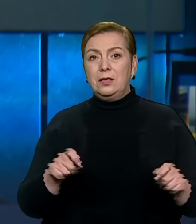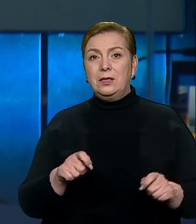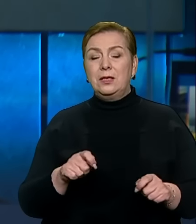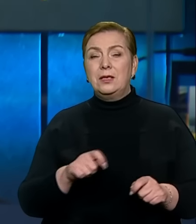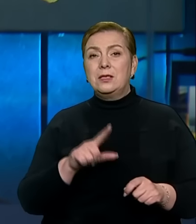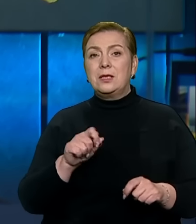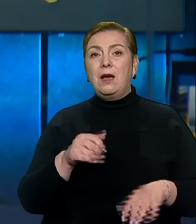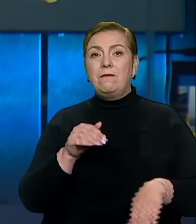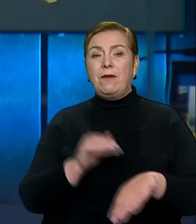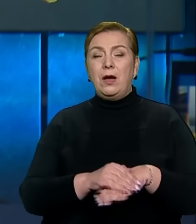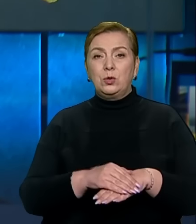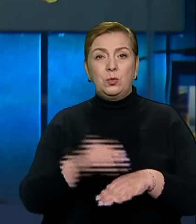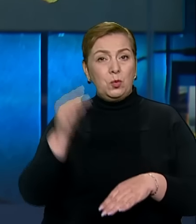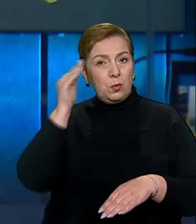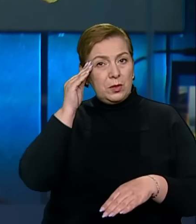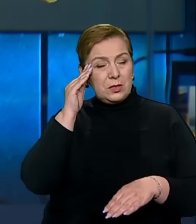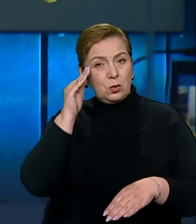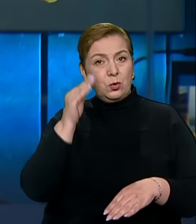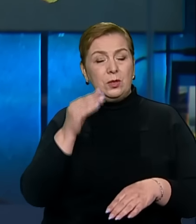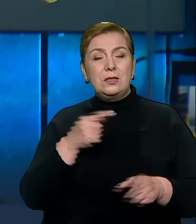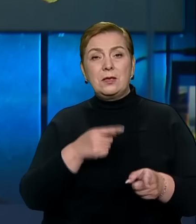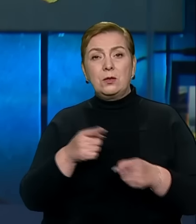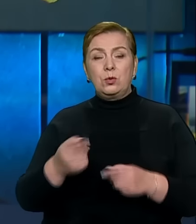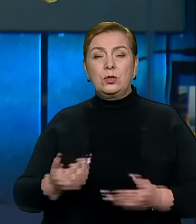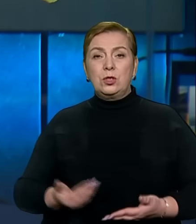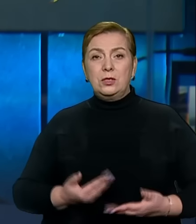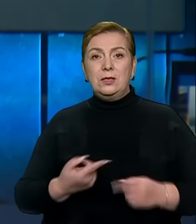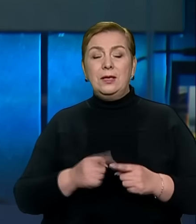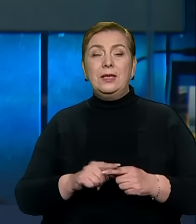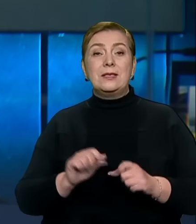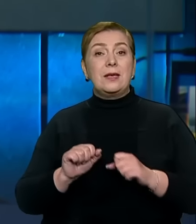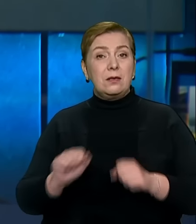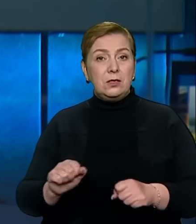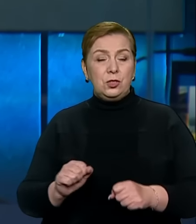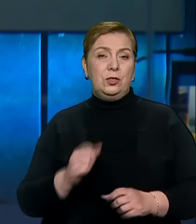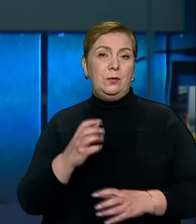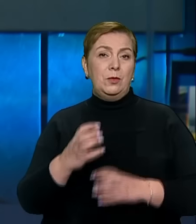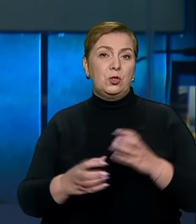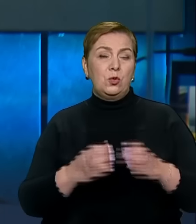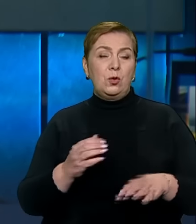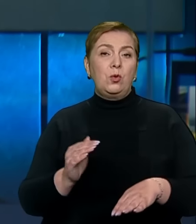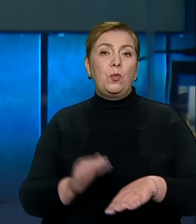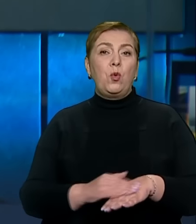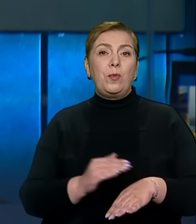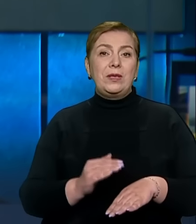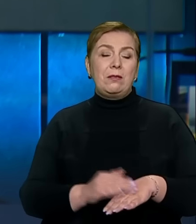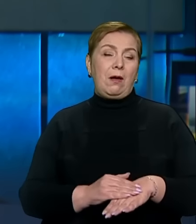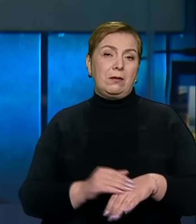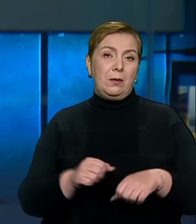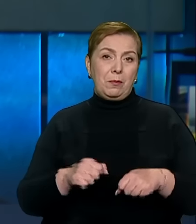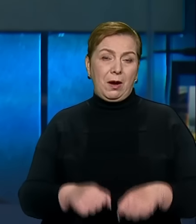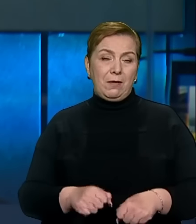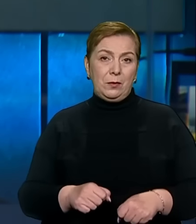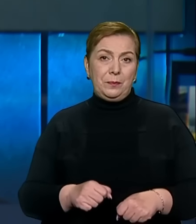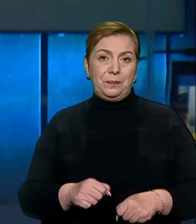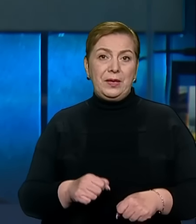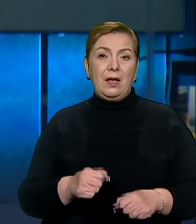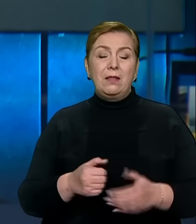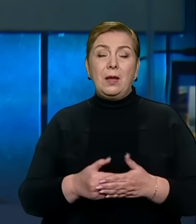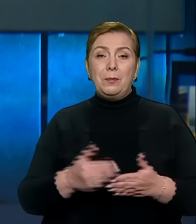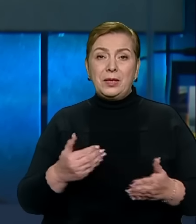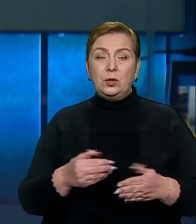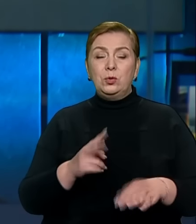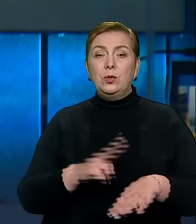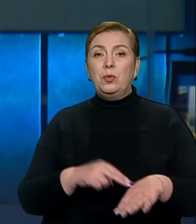осіб, які захищені міжнародним гуманітарним правом. І напередодні поліція Херсонської області також відкрила кримінальне провадження